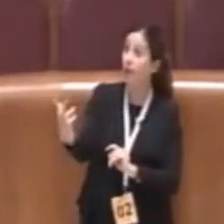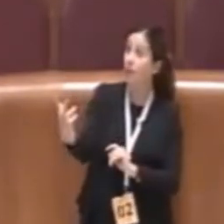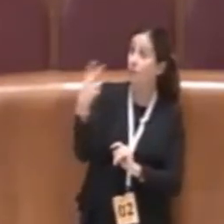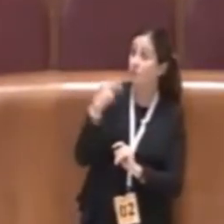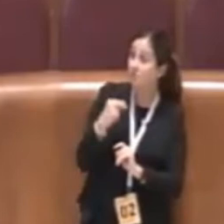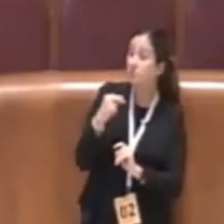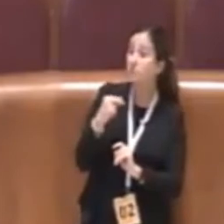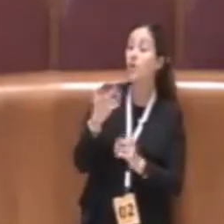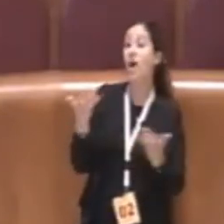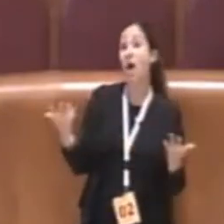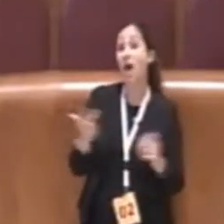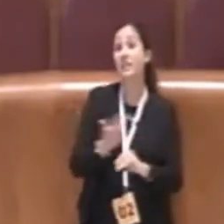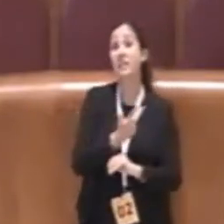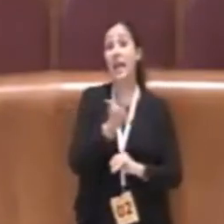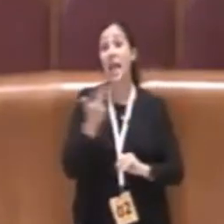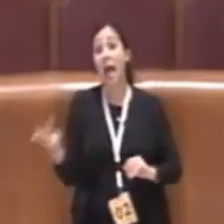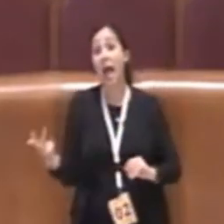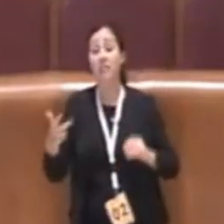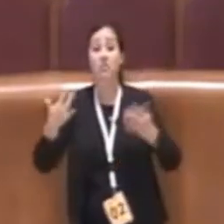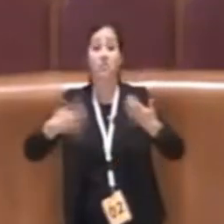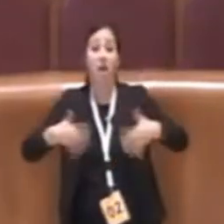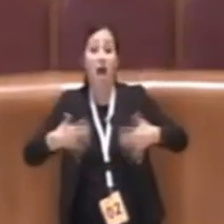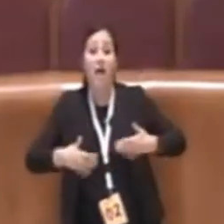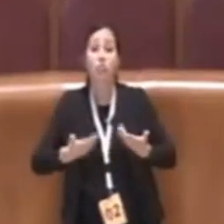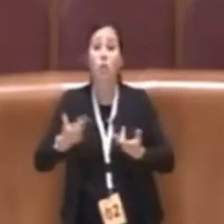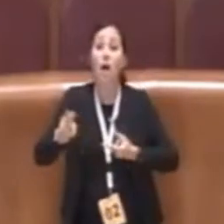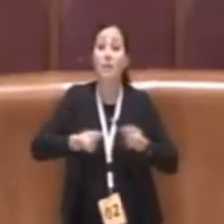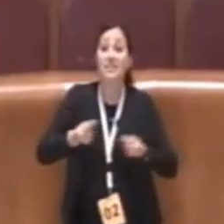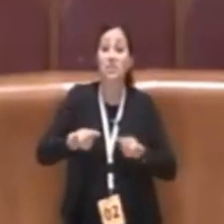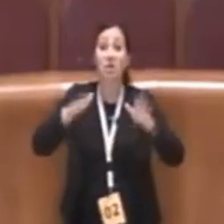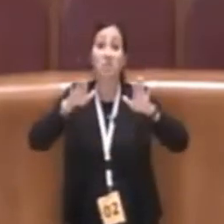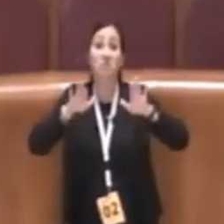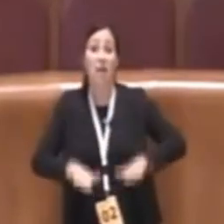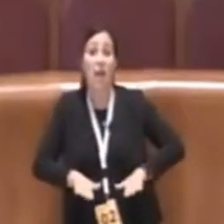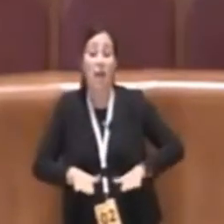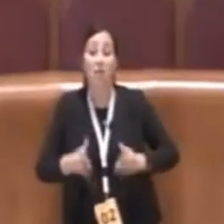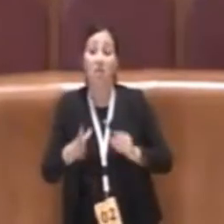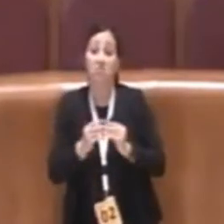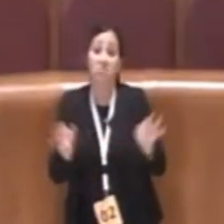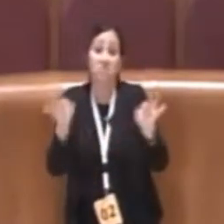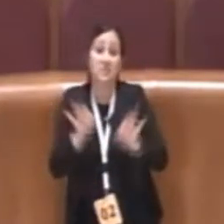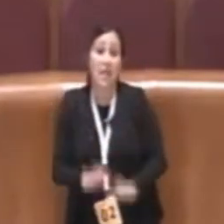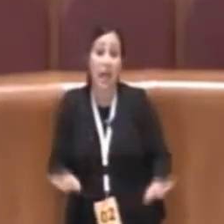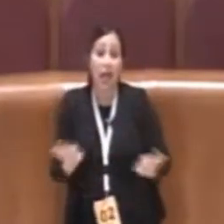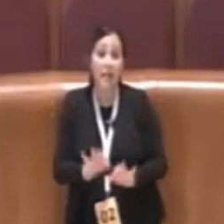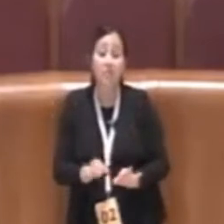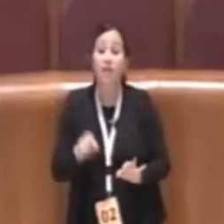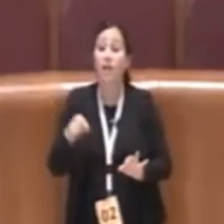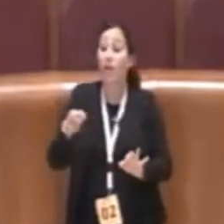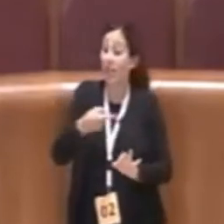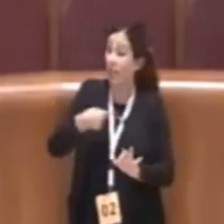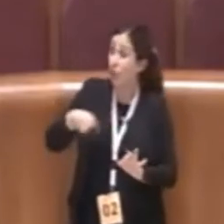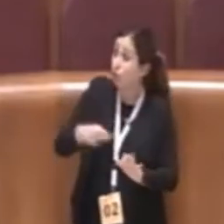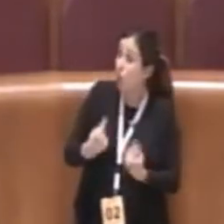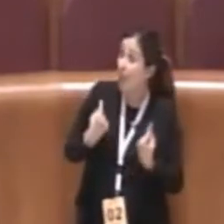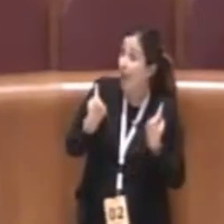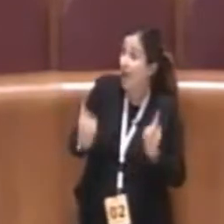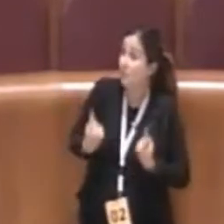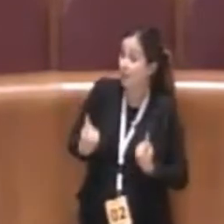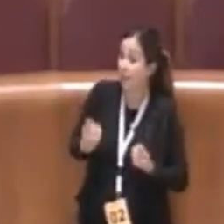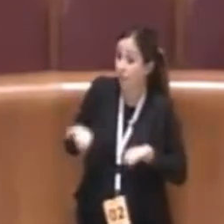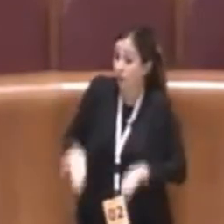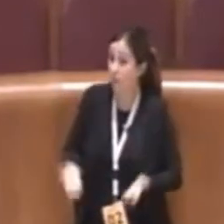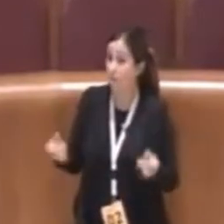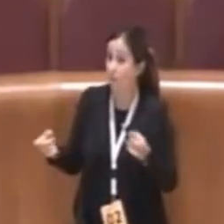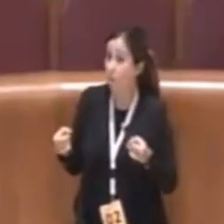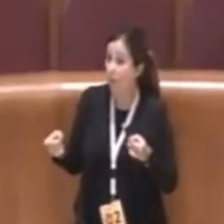amministrazione non ha fatto nulla e aspettiamo ora per proporre delle linee di indirizzo sulla gestione, sul